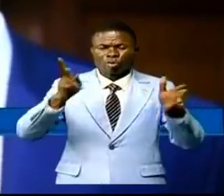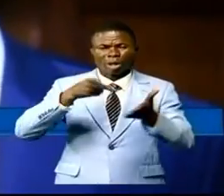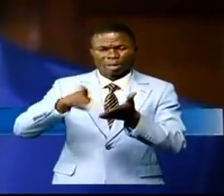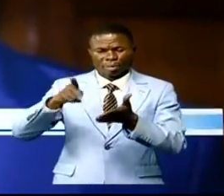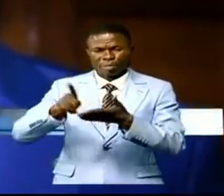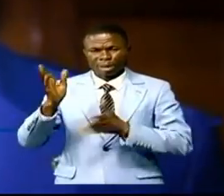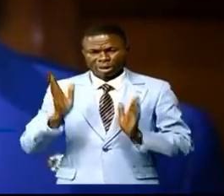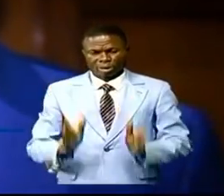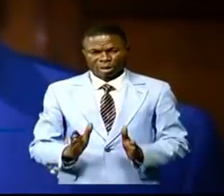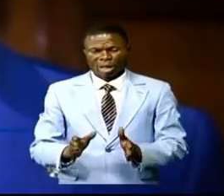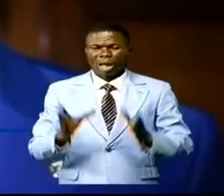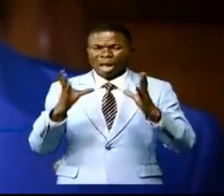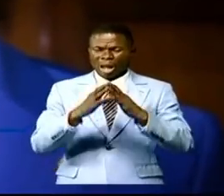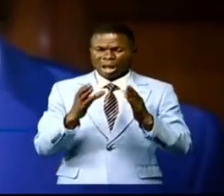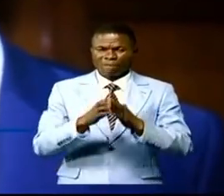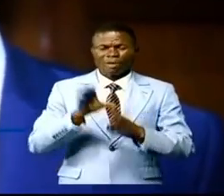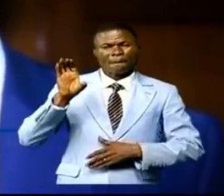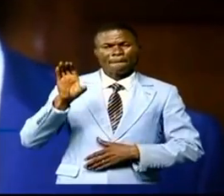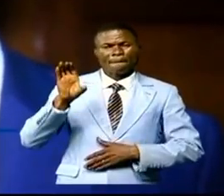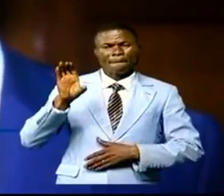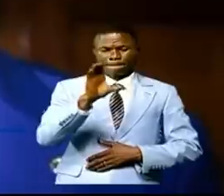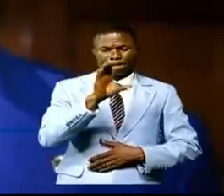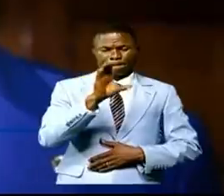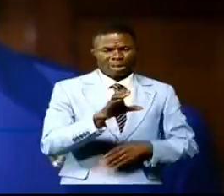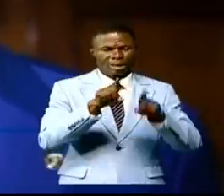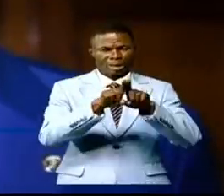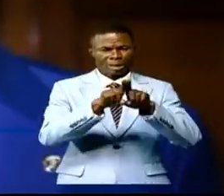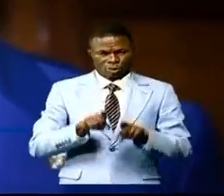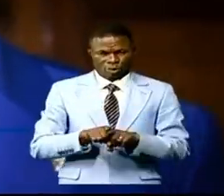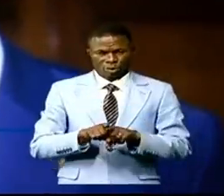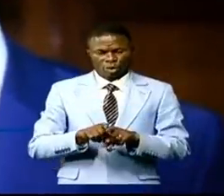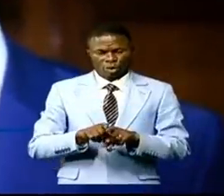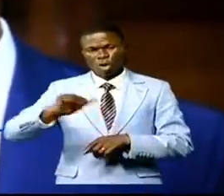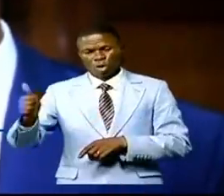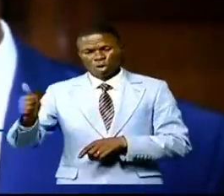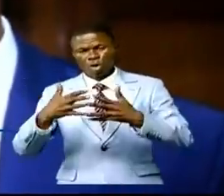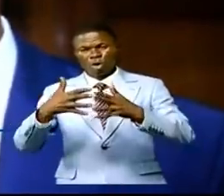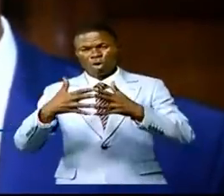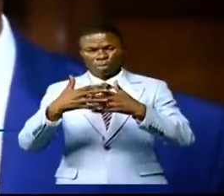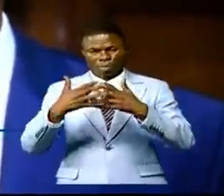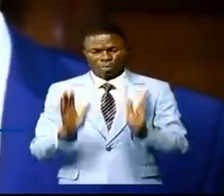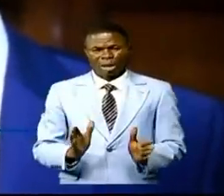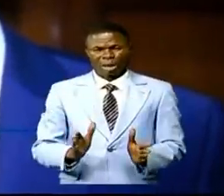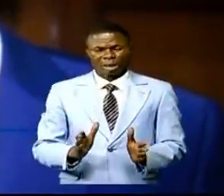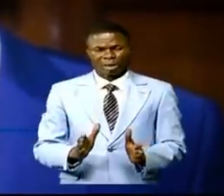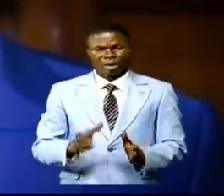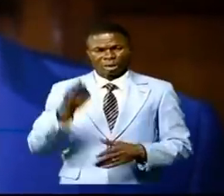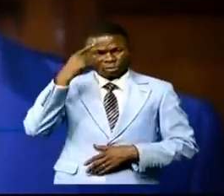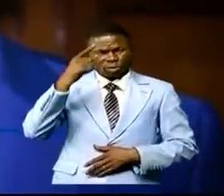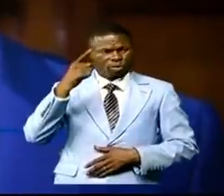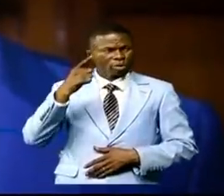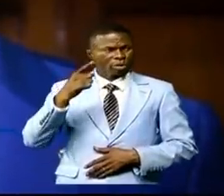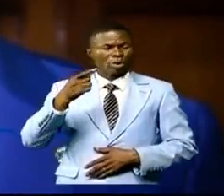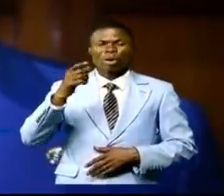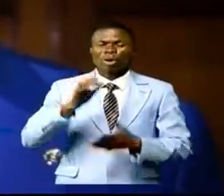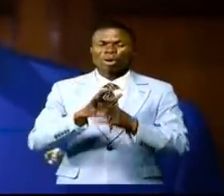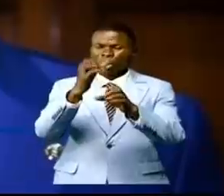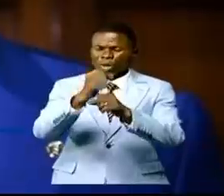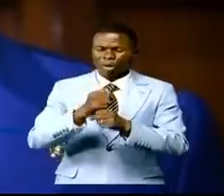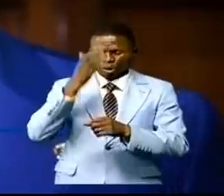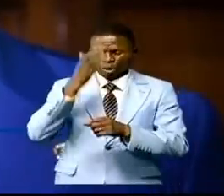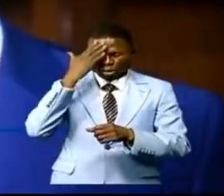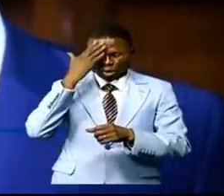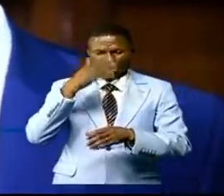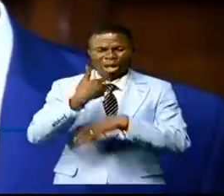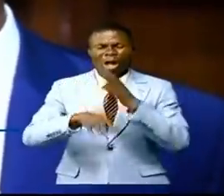accompagnée de banques et d'autres partenaires comme Info7 pour qu'ils puissent voir comment ils peuvent